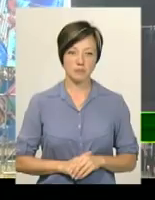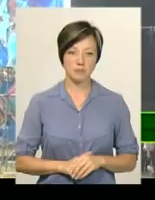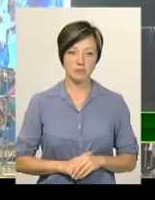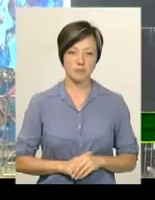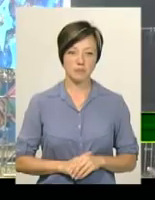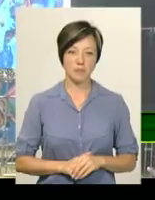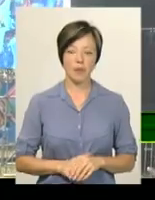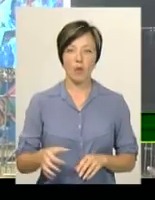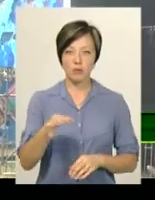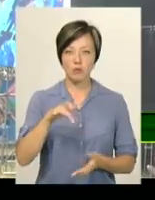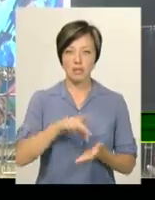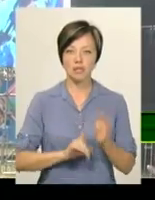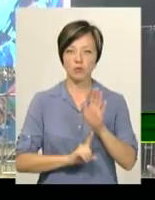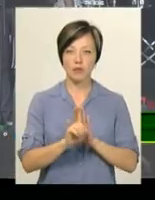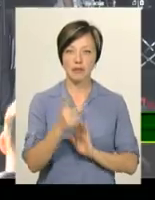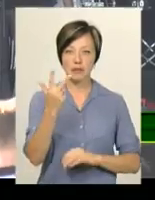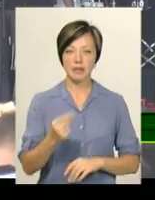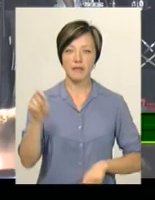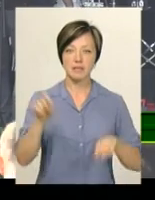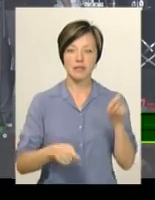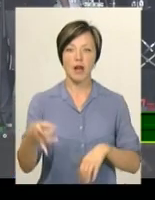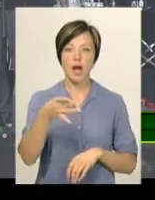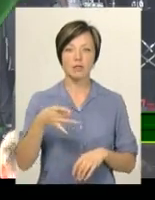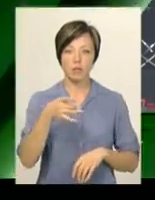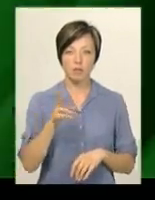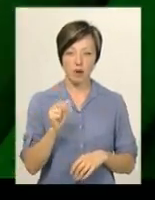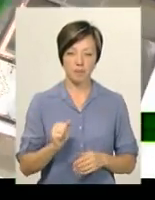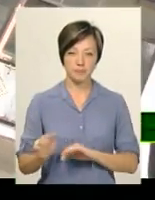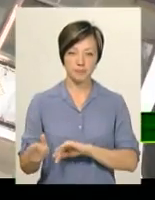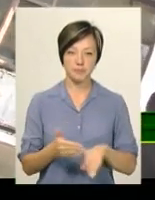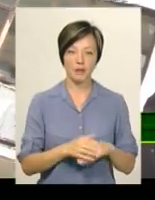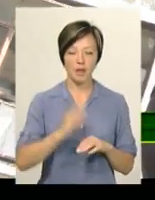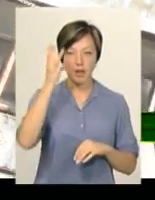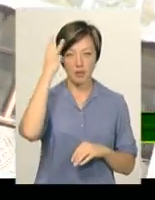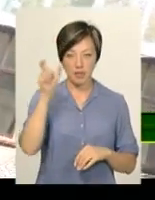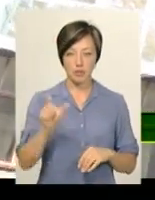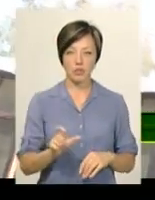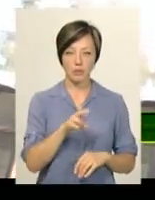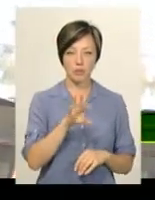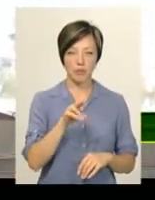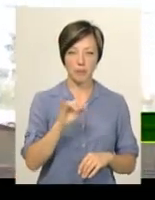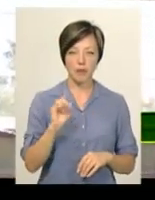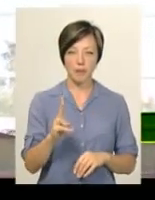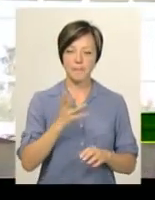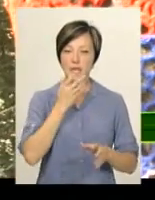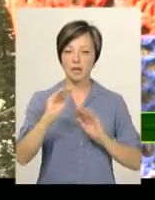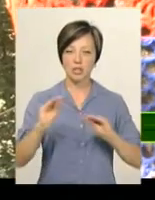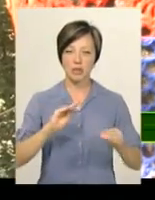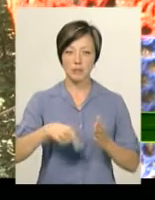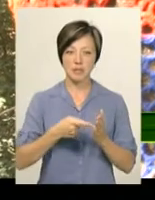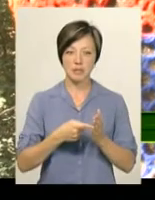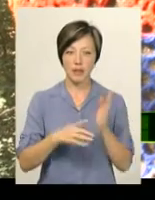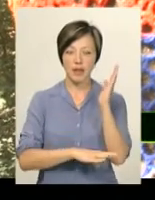В обласному центрі стартував триденний фестиваль «Республіка». Хмельничанка Олена Попик прикрашає міські дерева в